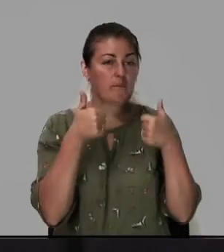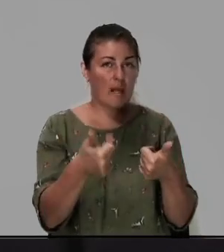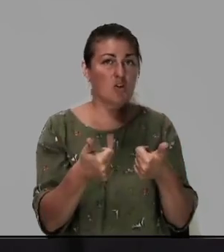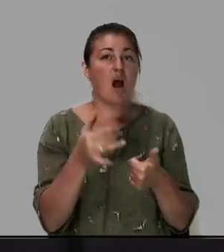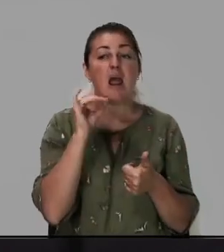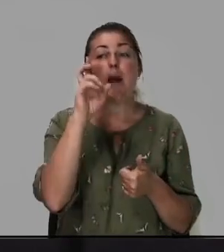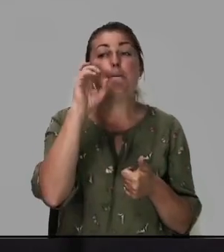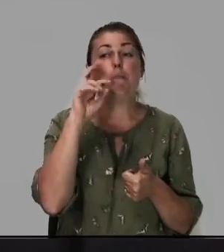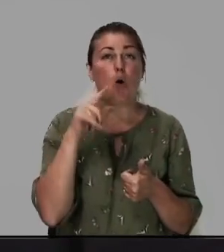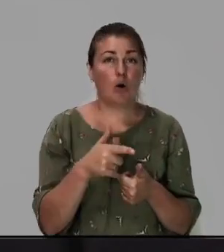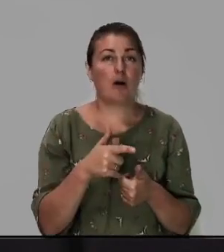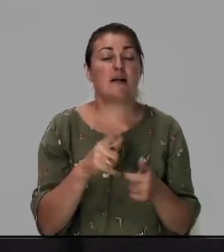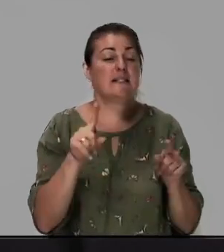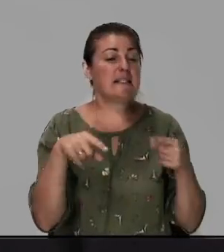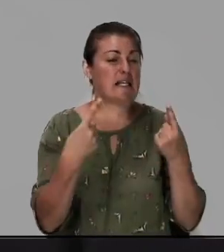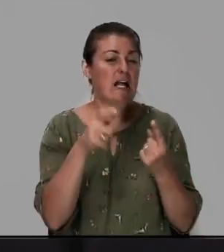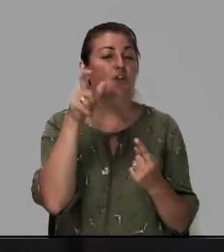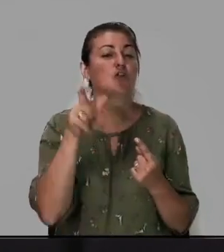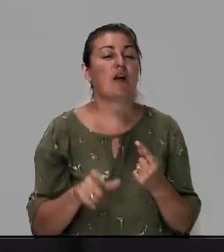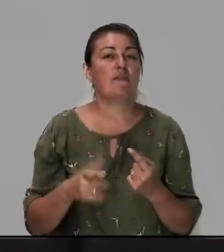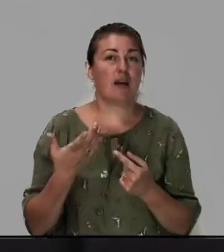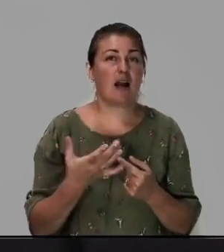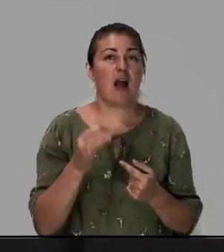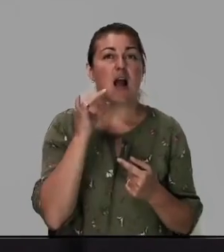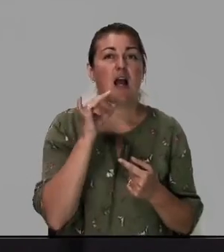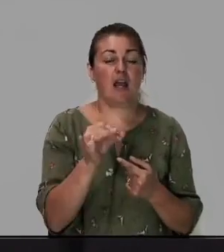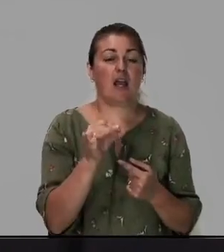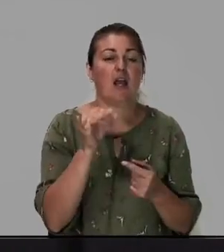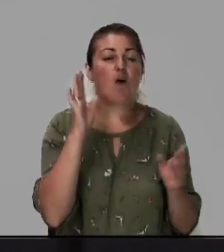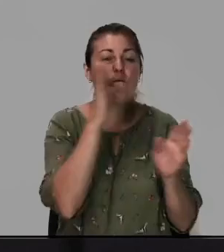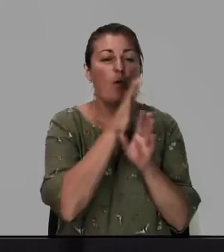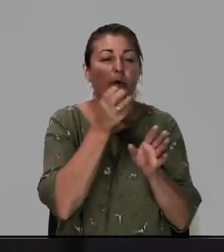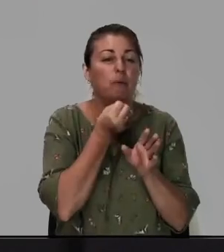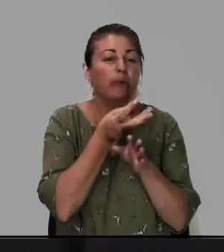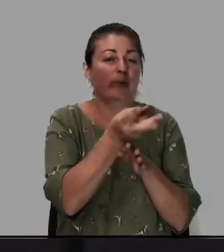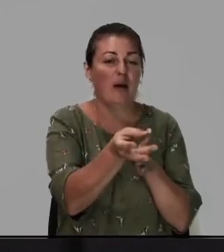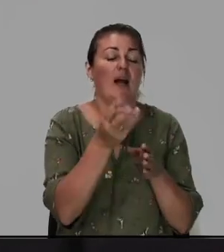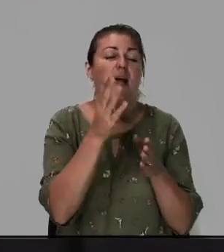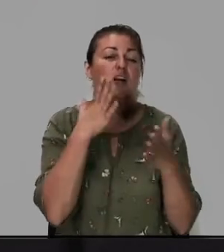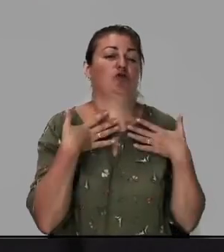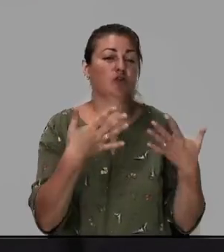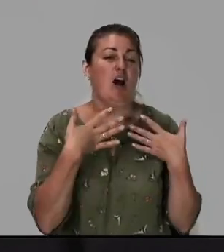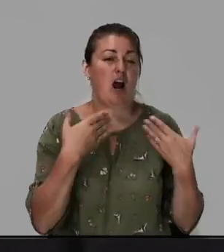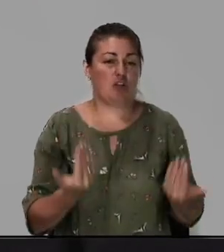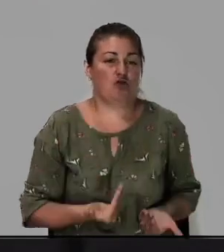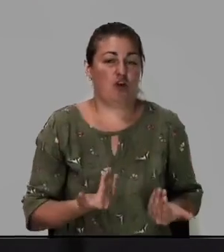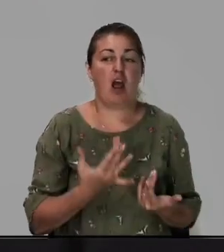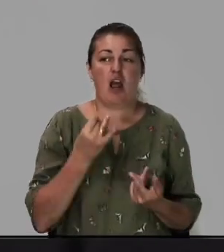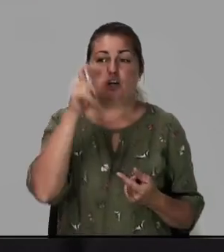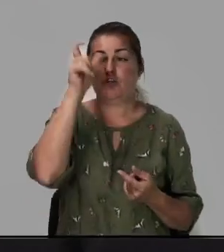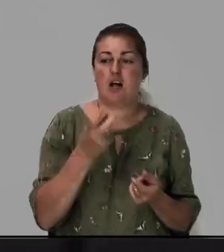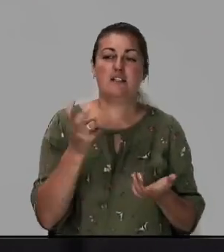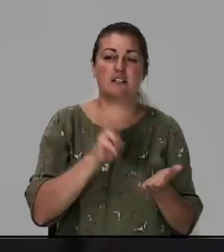И Бог создал человека и дунул дыхание жизни, и человек стал душой живою.